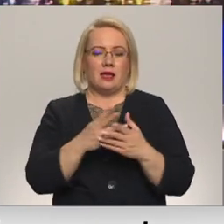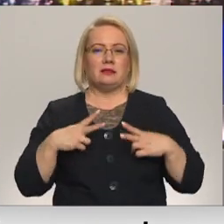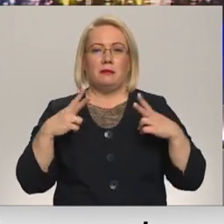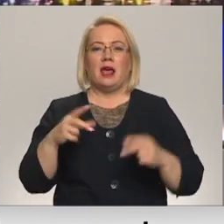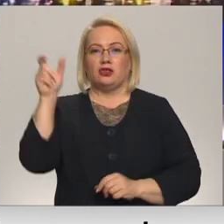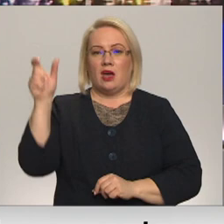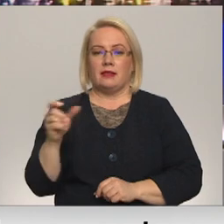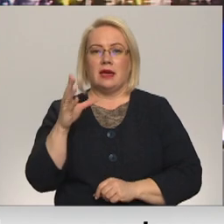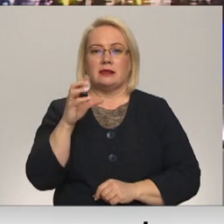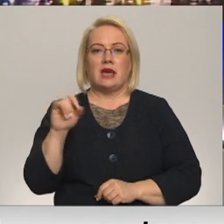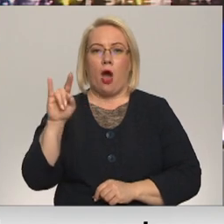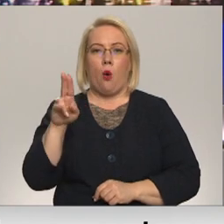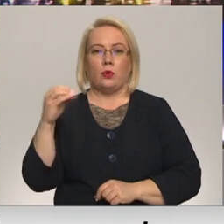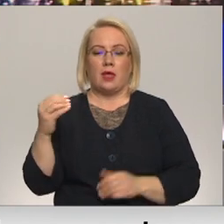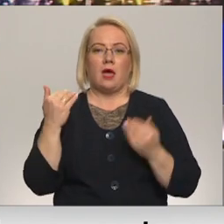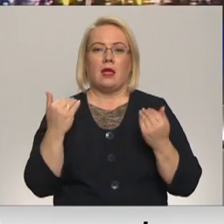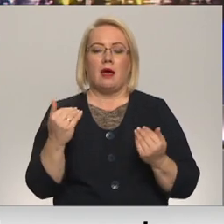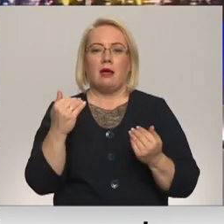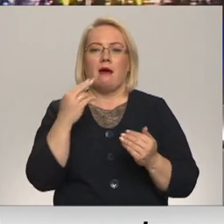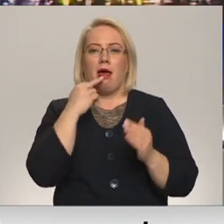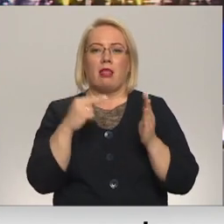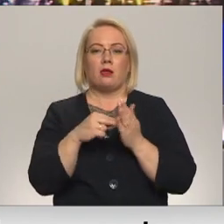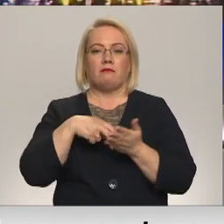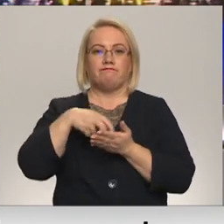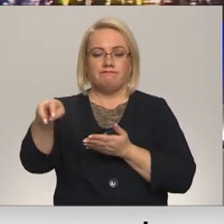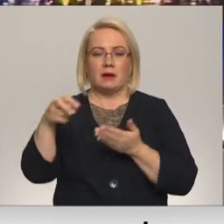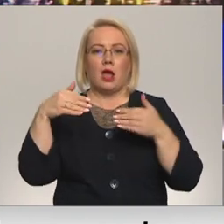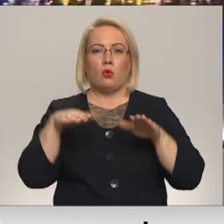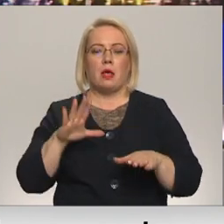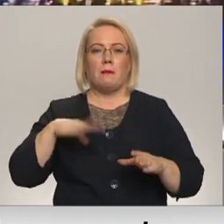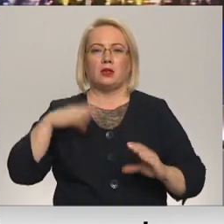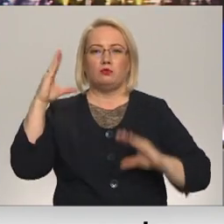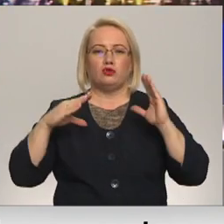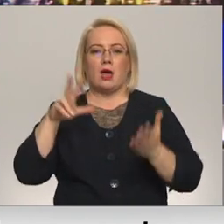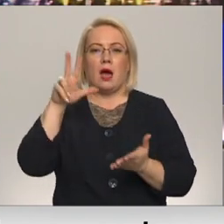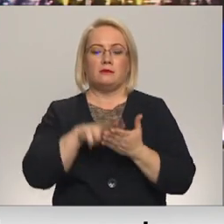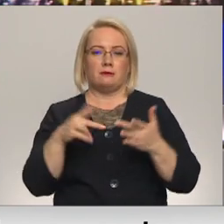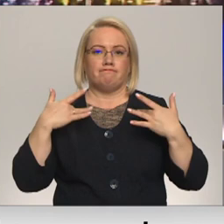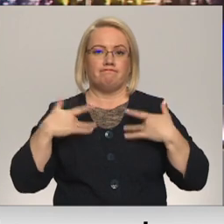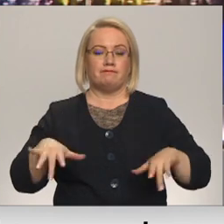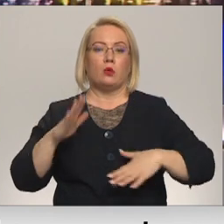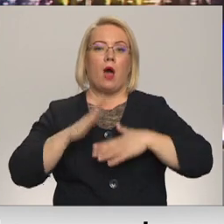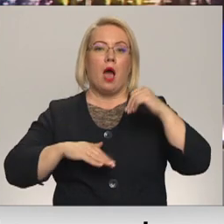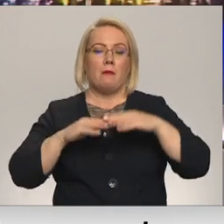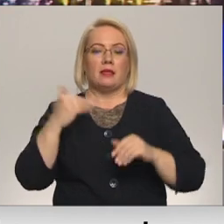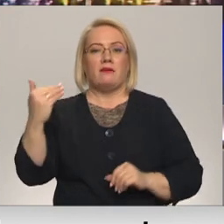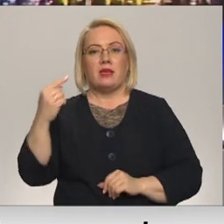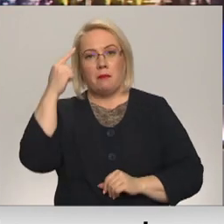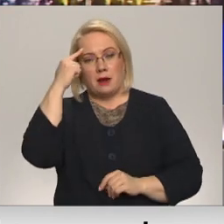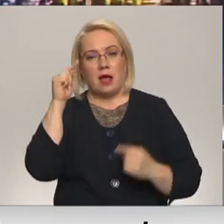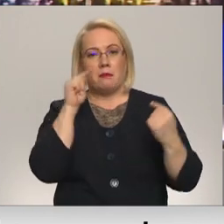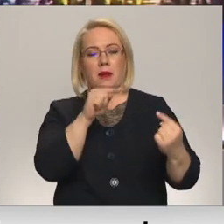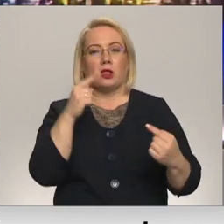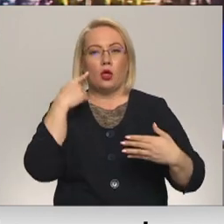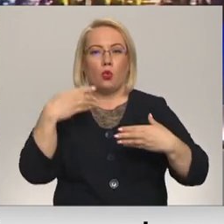Caune šorīt deputātiem elektroniskā vēstulē paziņojis, ka nolēmis pēc budžeta apstiprināšanas atkāpties no amata. Viņa prāta pret domas